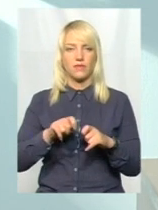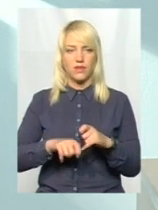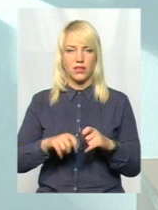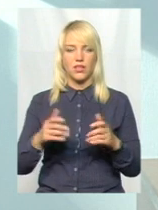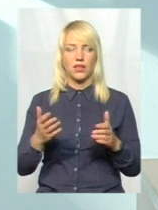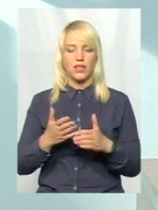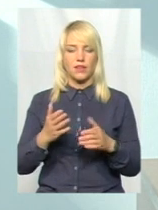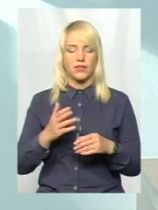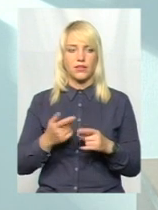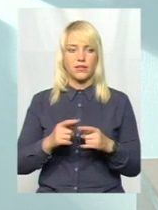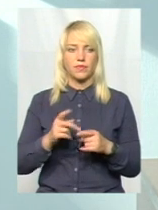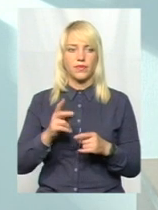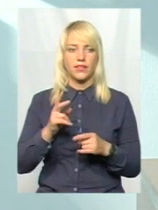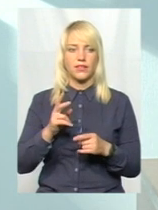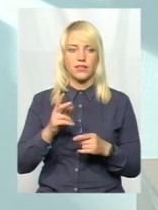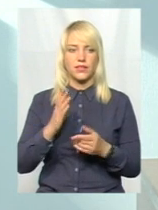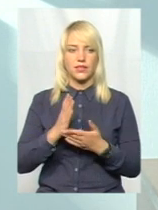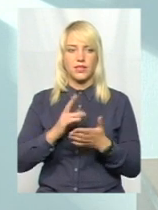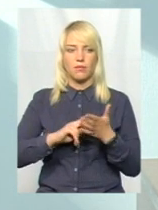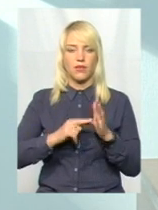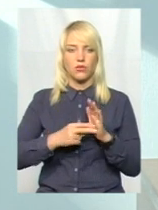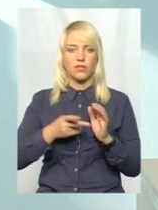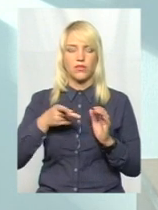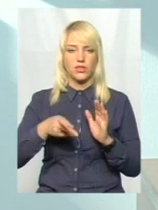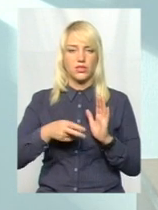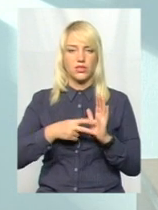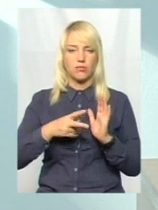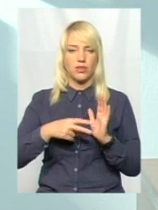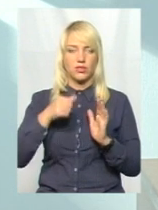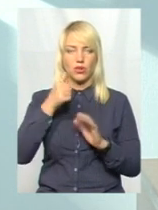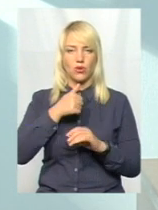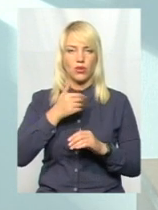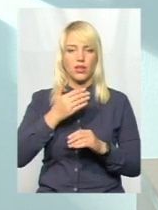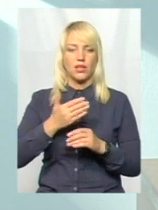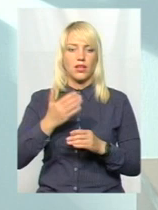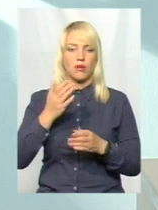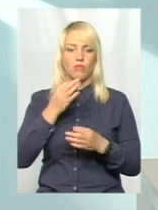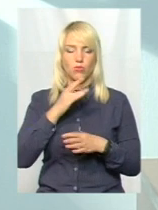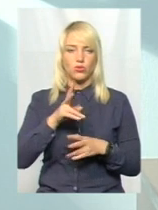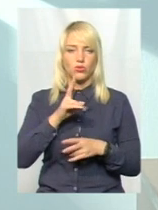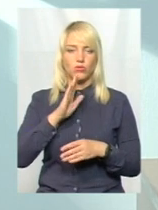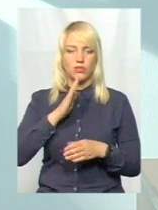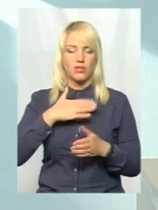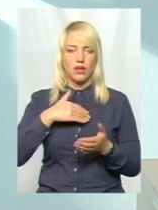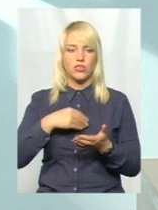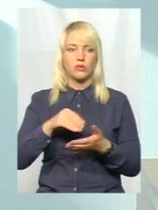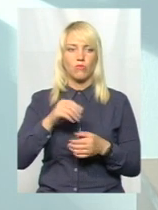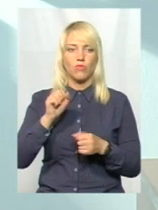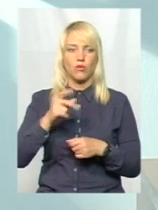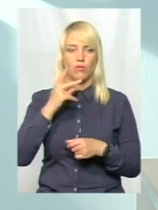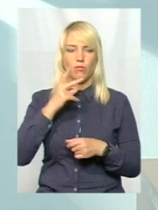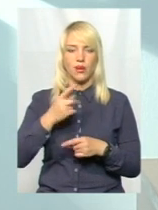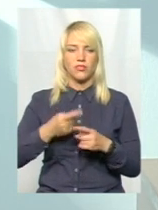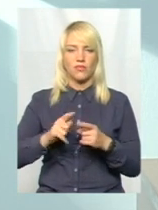які оператори ринку, які об'єкти заплановані на 2018 рік, будь-хто з наших споживачів може знову вже побачити, вони